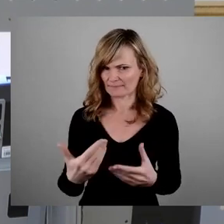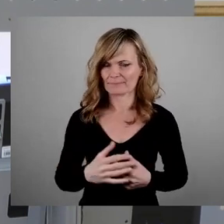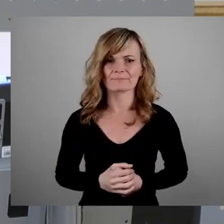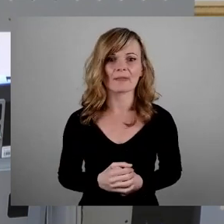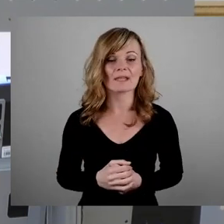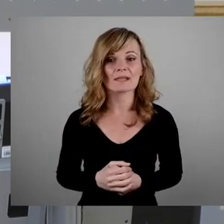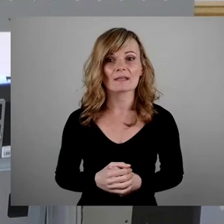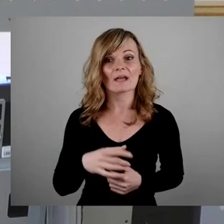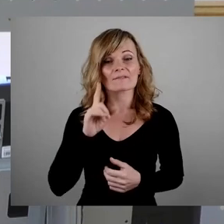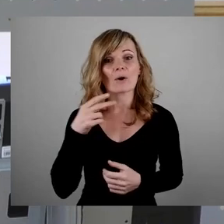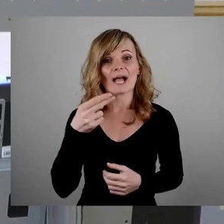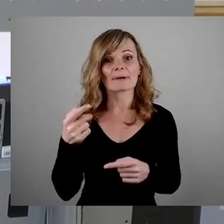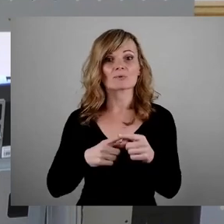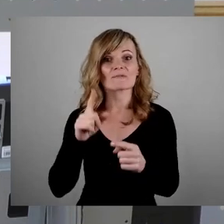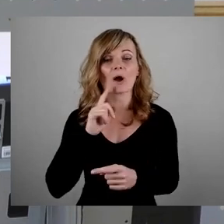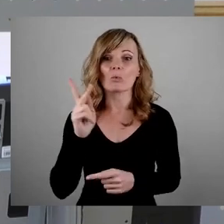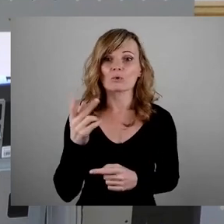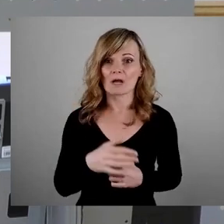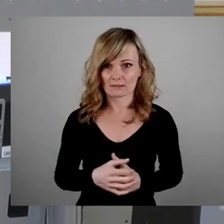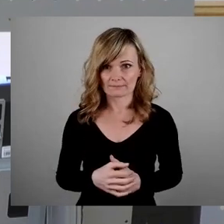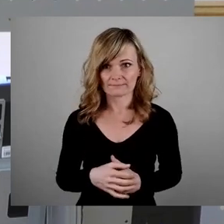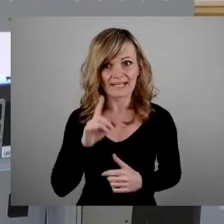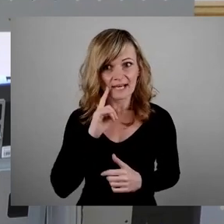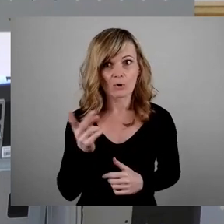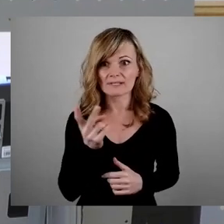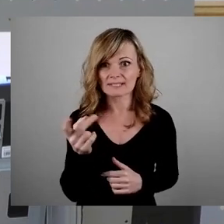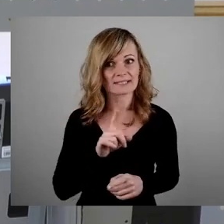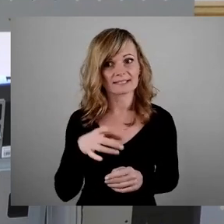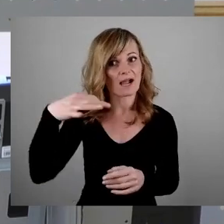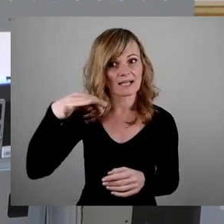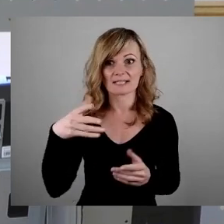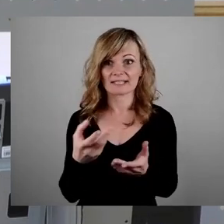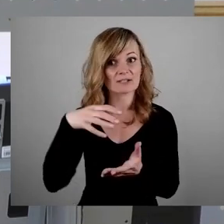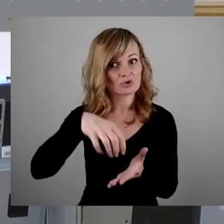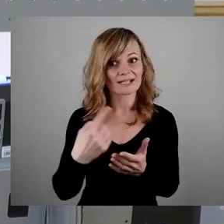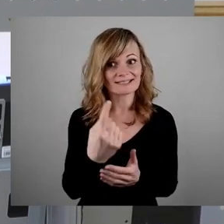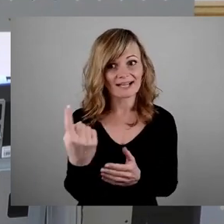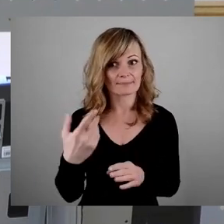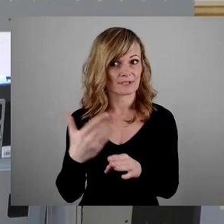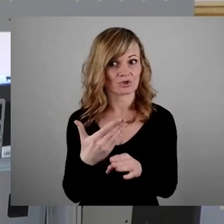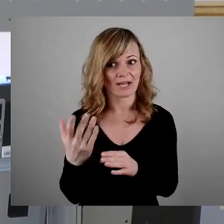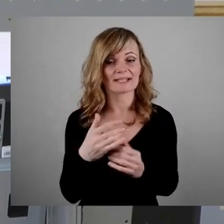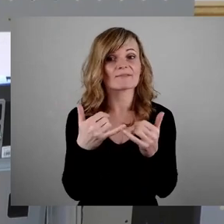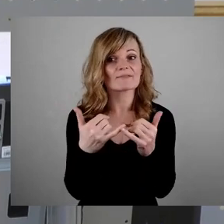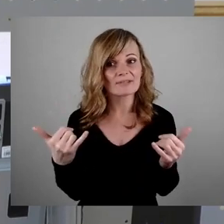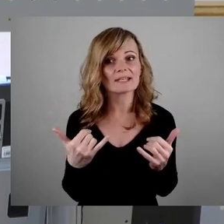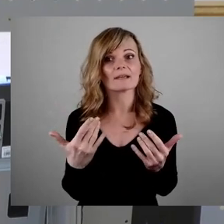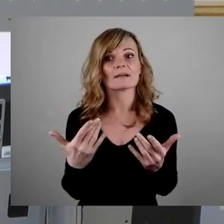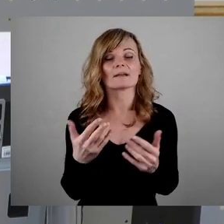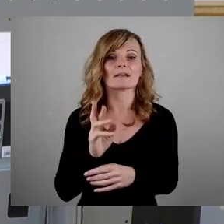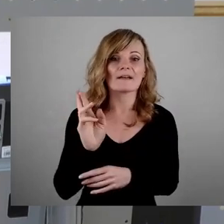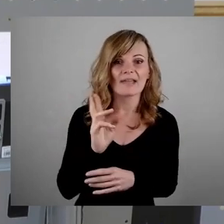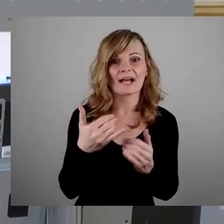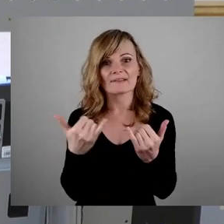Frau Herperts und Frau Kunert, Sie sind, glaube ich, nicht die Einzigen in dieser Stadt, die entscheiden, wie wer zu gedenken hat.